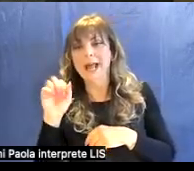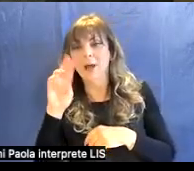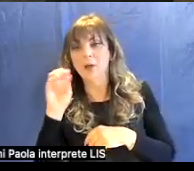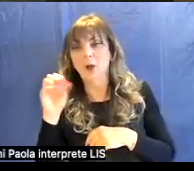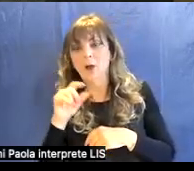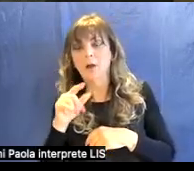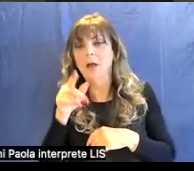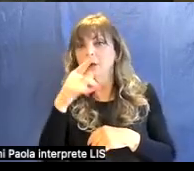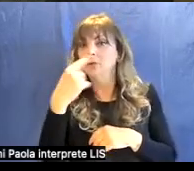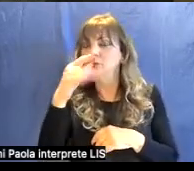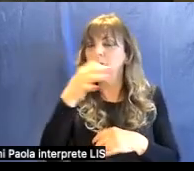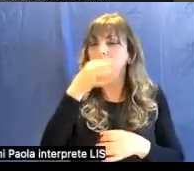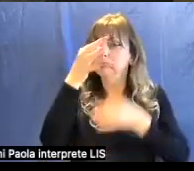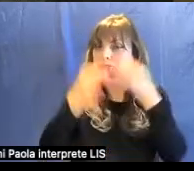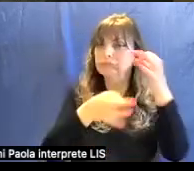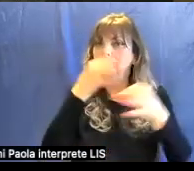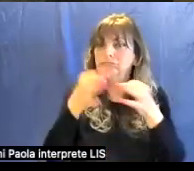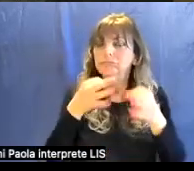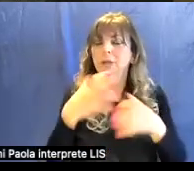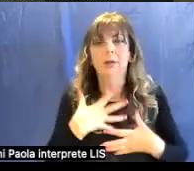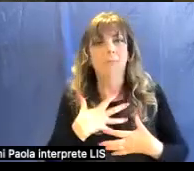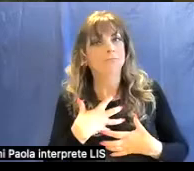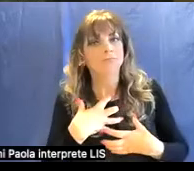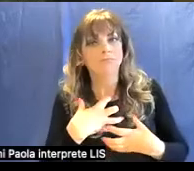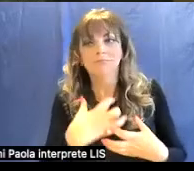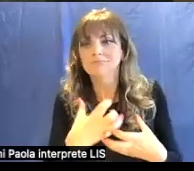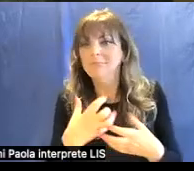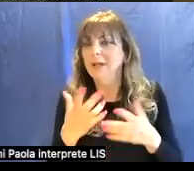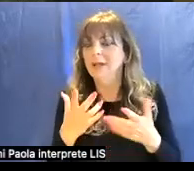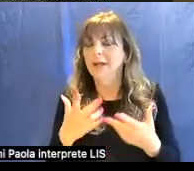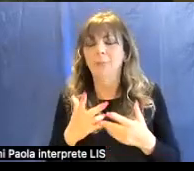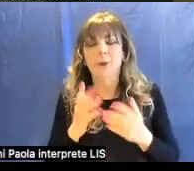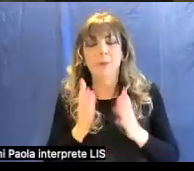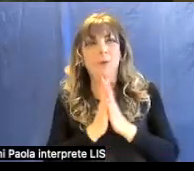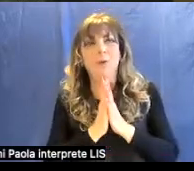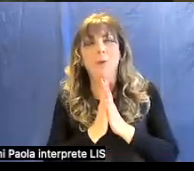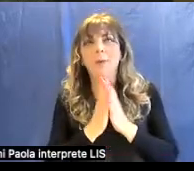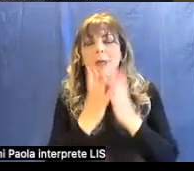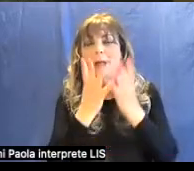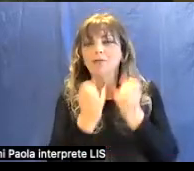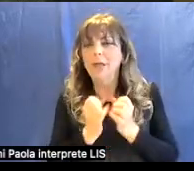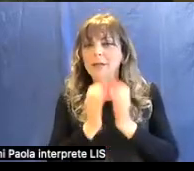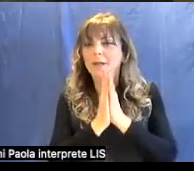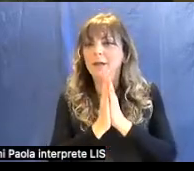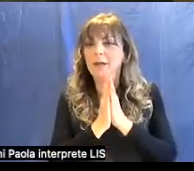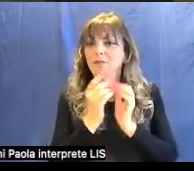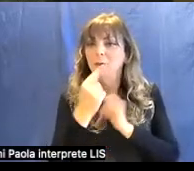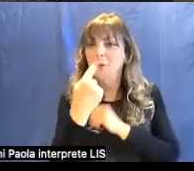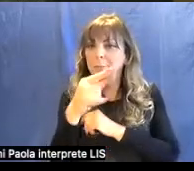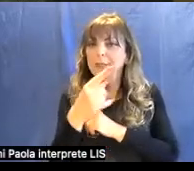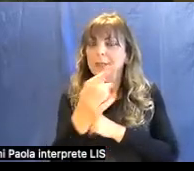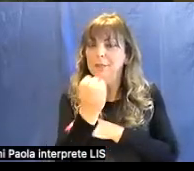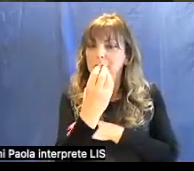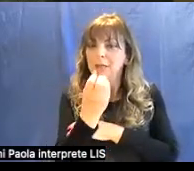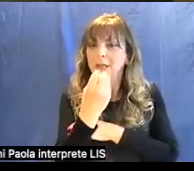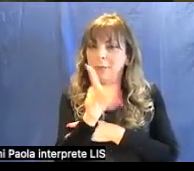Botticelli che in questo quadro sembra quasi tornare a